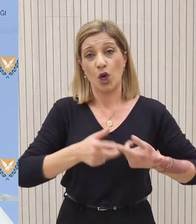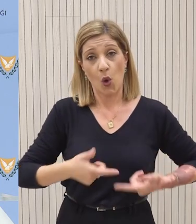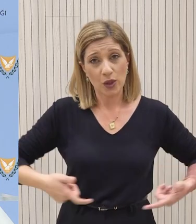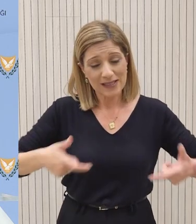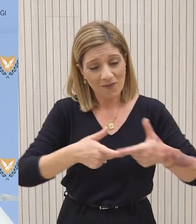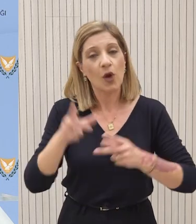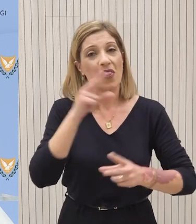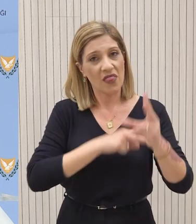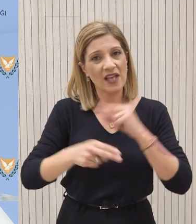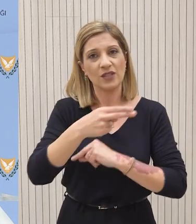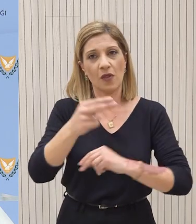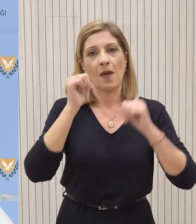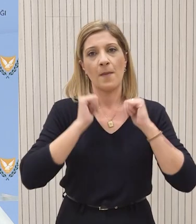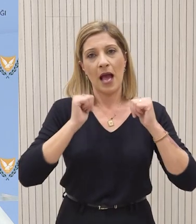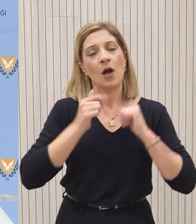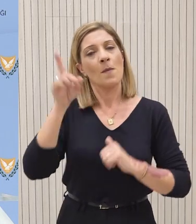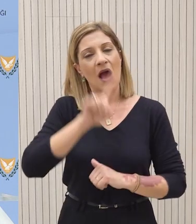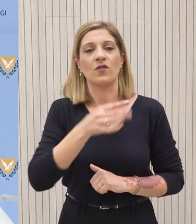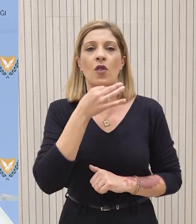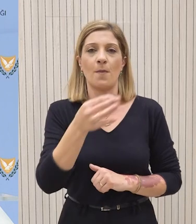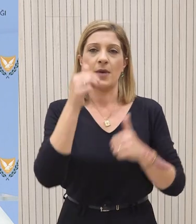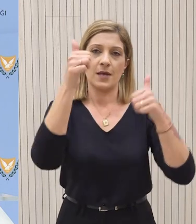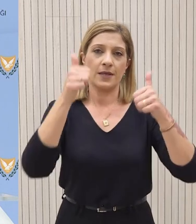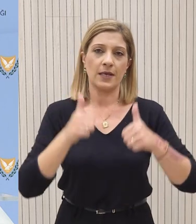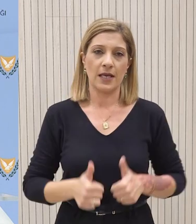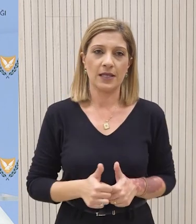Συμβουλίου και δεν αποκλείται να υπάρξουν και αναγκοινώσεις αύριο.